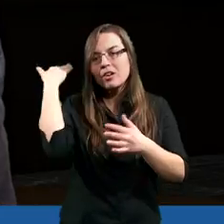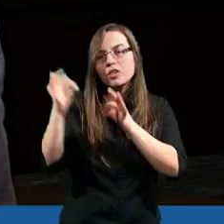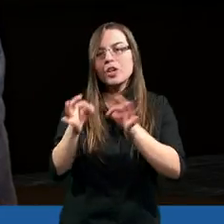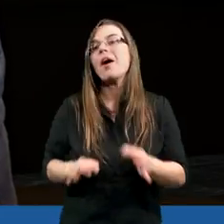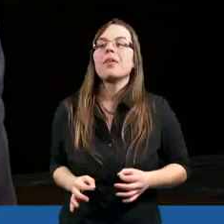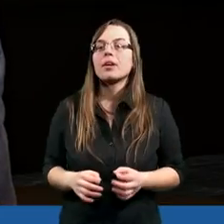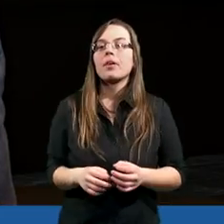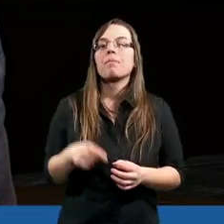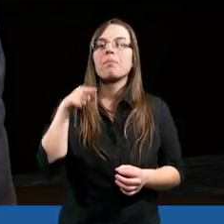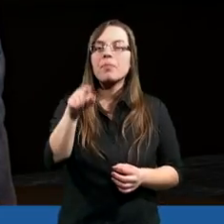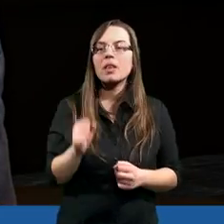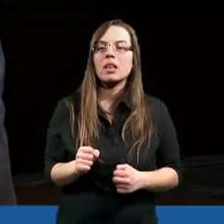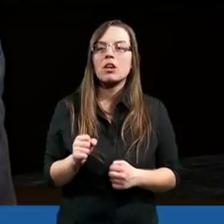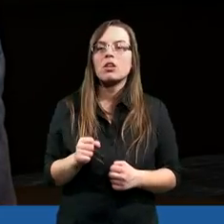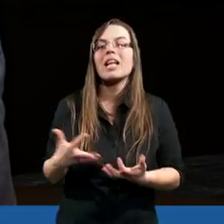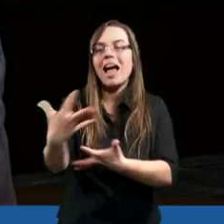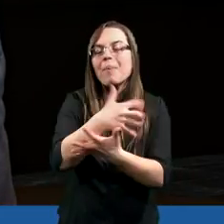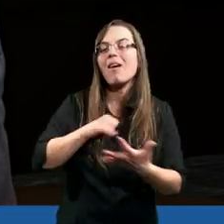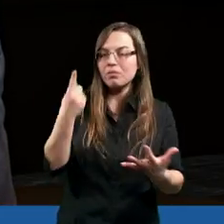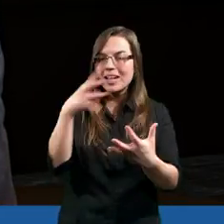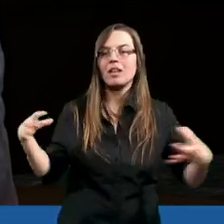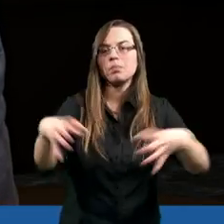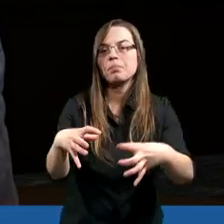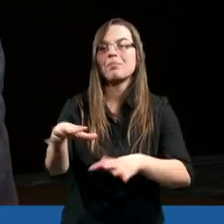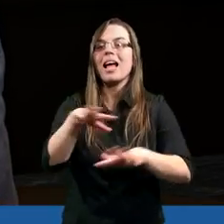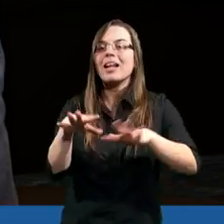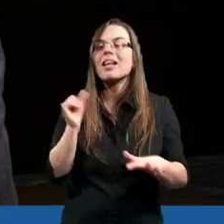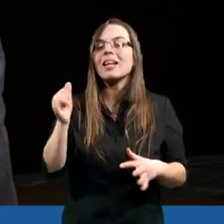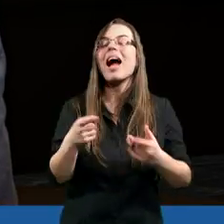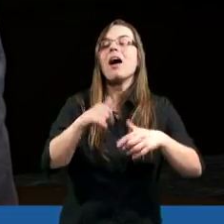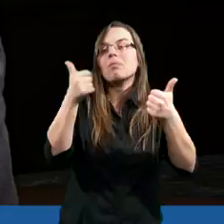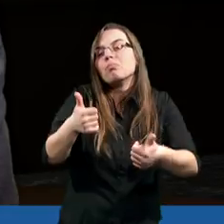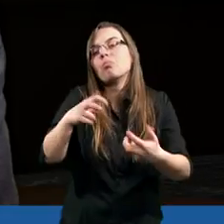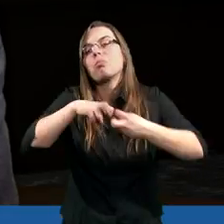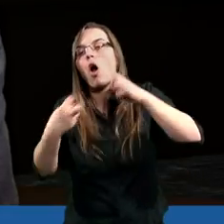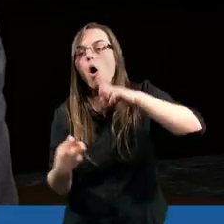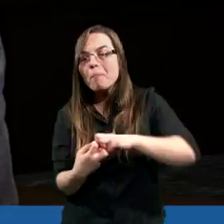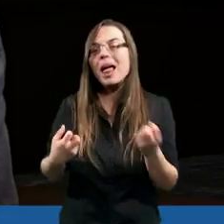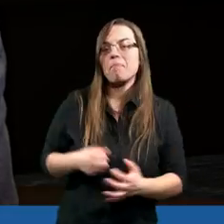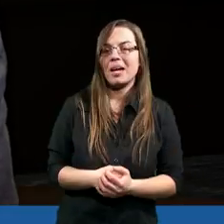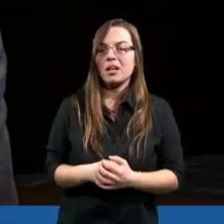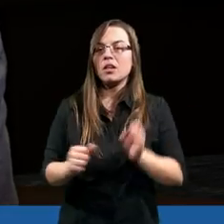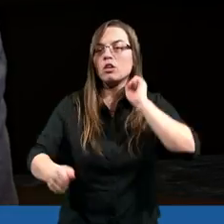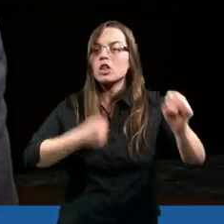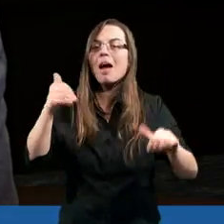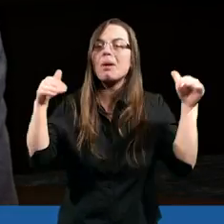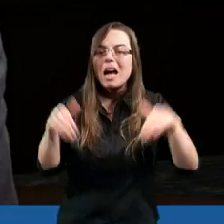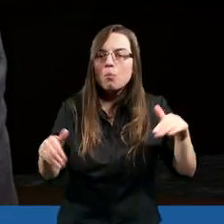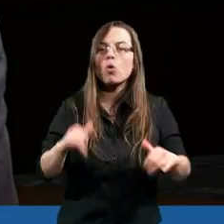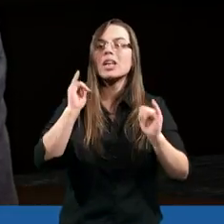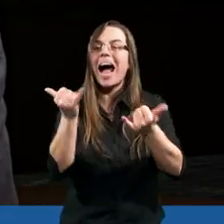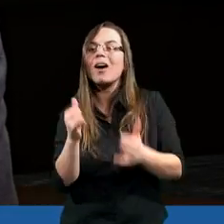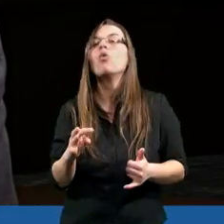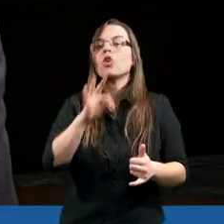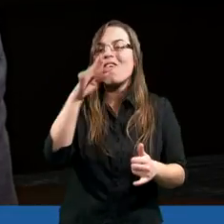państwowość zlewały się w jedno i stanowiły problem. Więc żeby móc